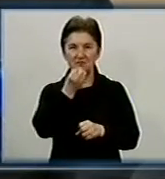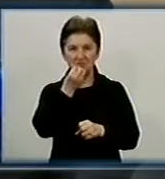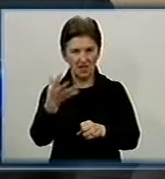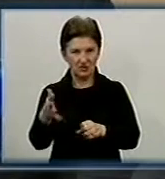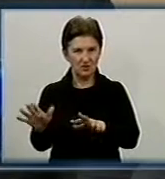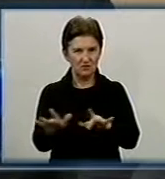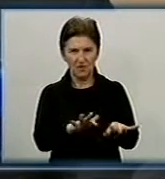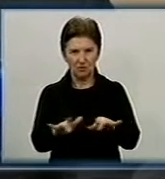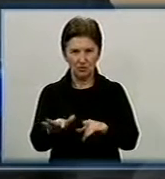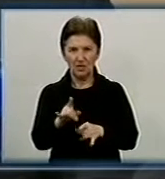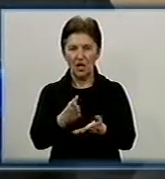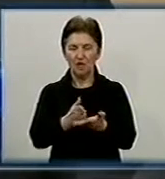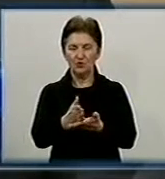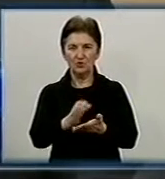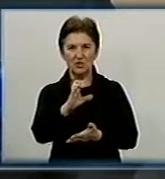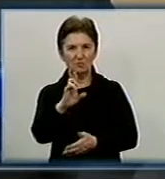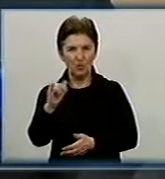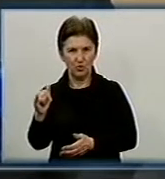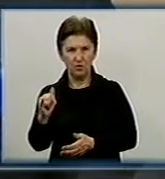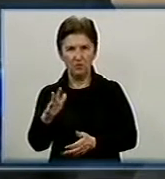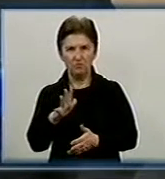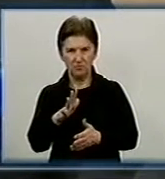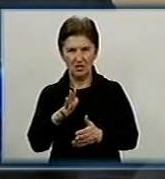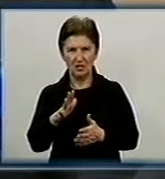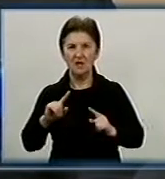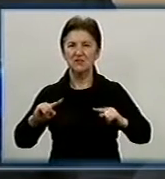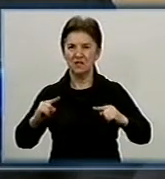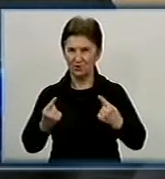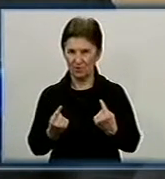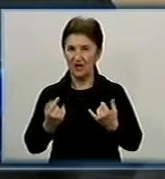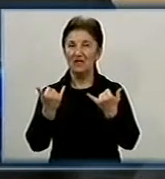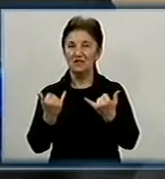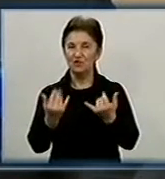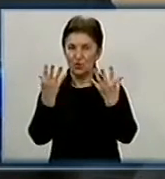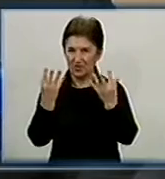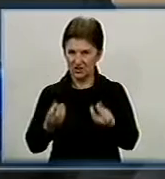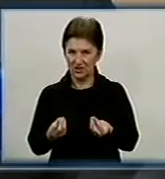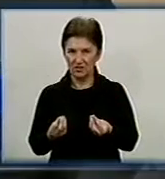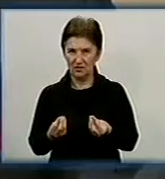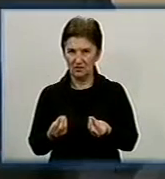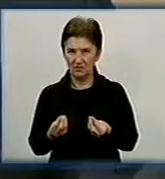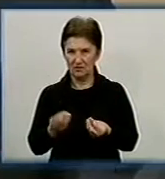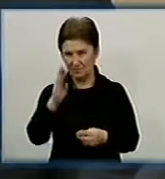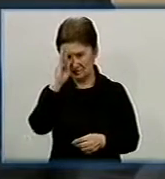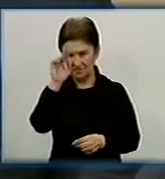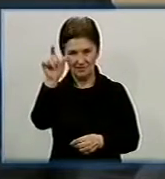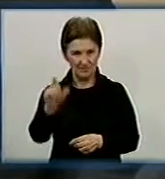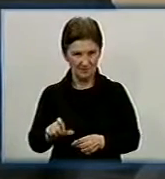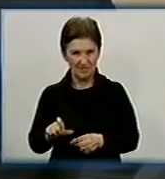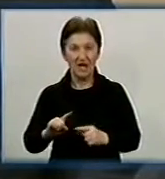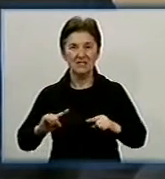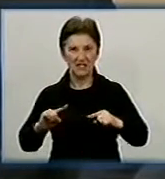розшуку та Служби безпеки України даний злочин був розкрив. На сьогоднішній день злочинець затриманий